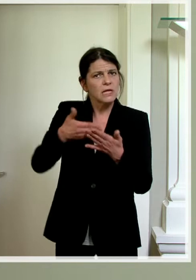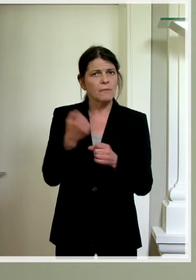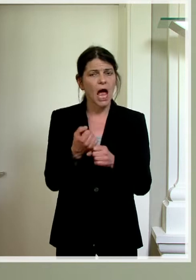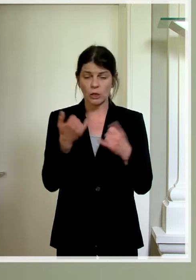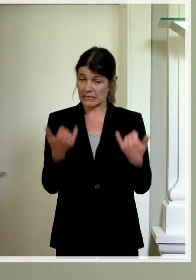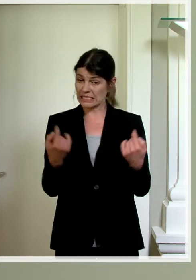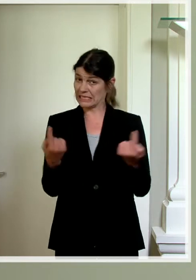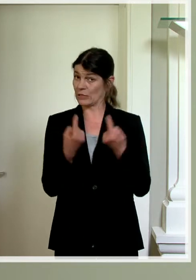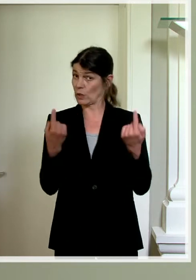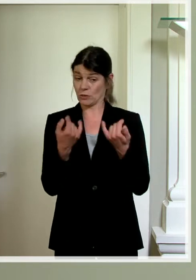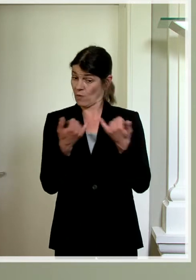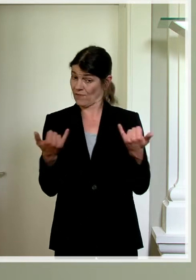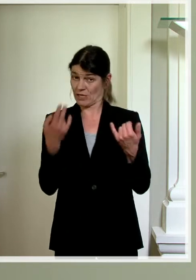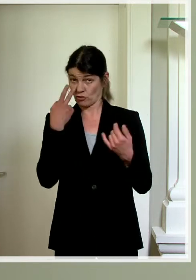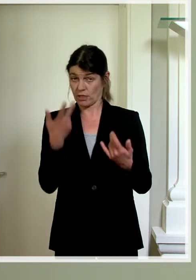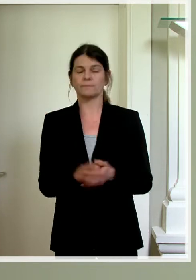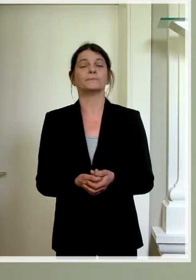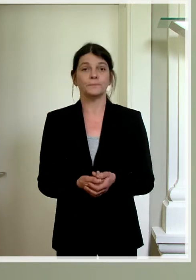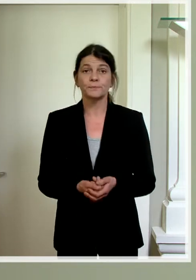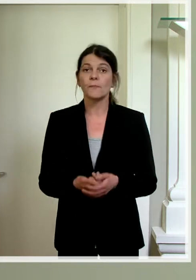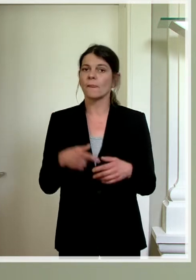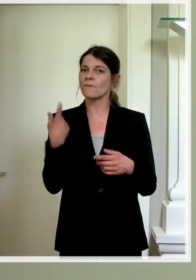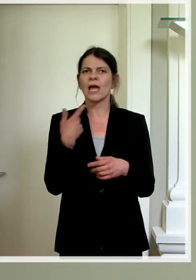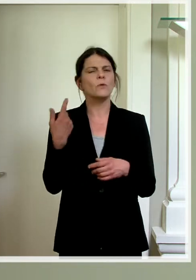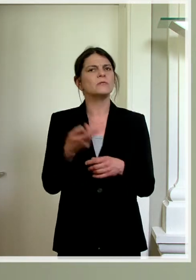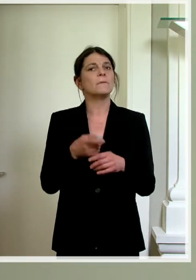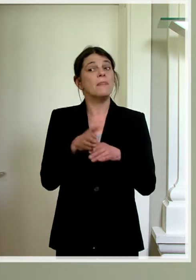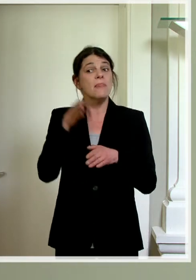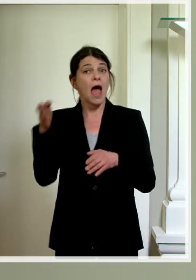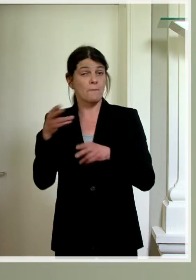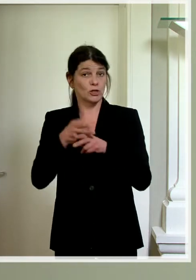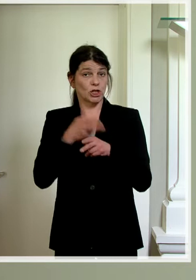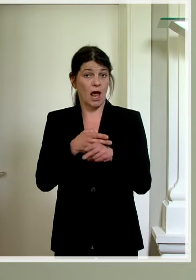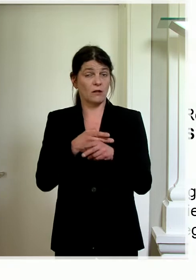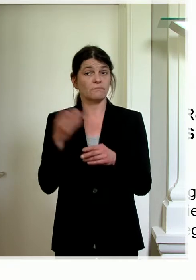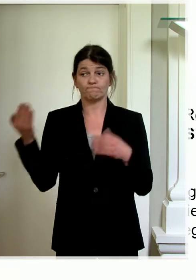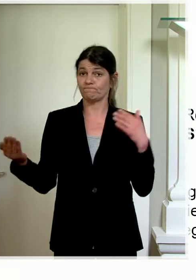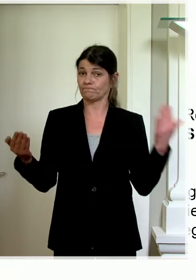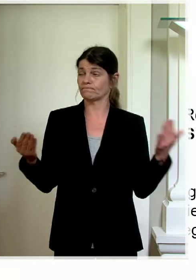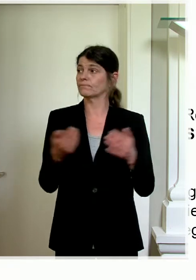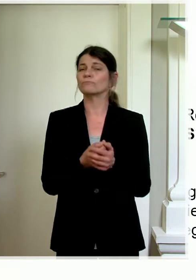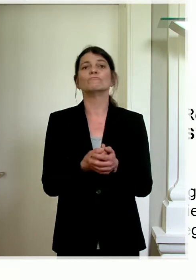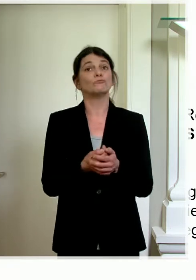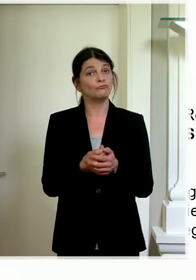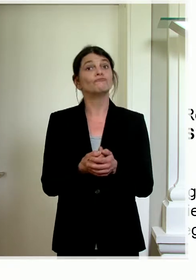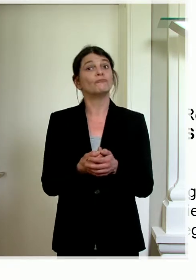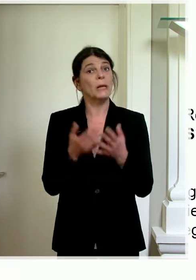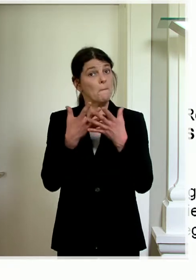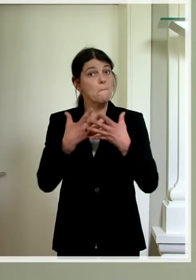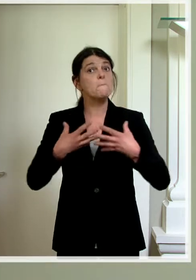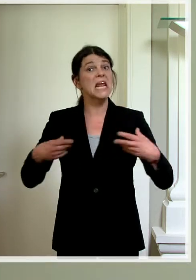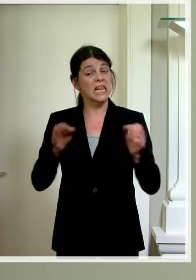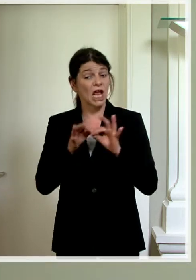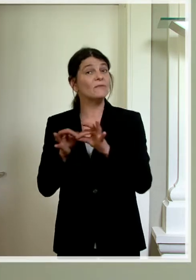Situation steht. Wir haben in unseren Nachbarstaaten einen ziemlich milden